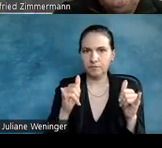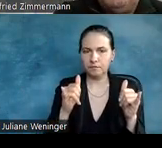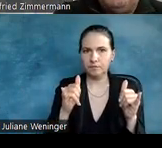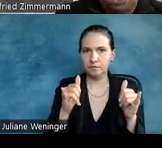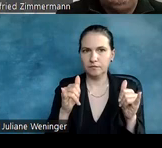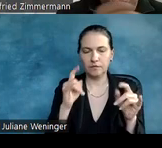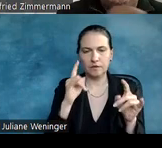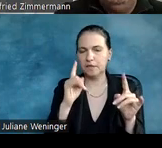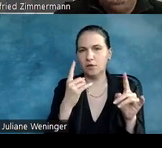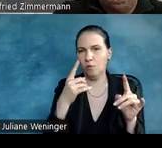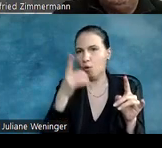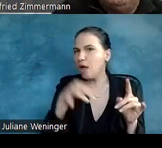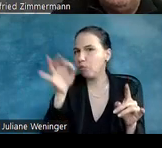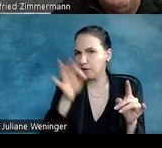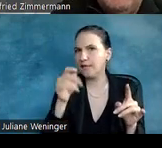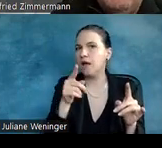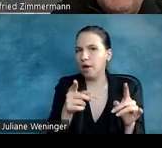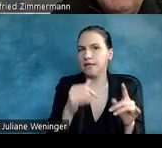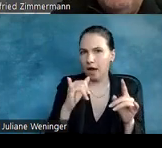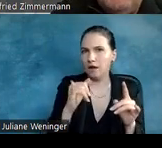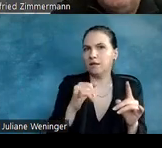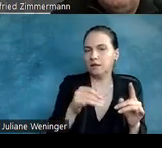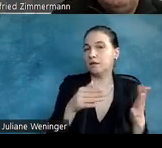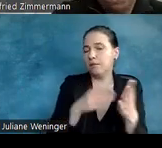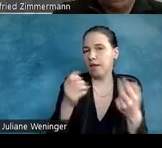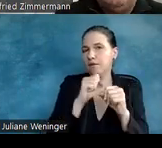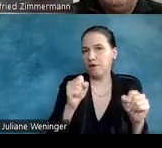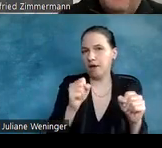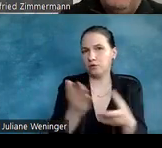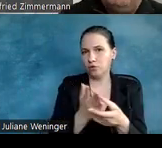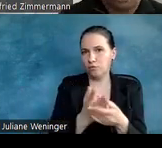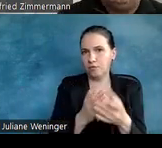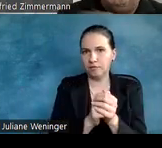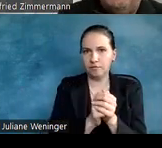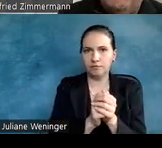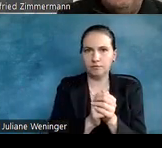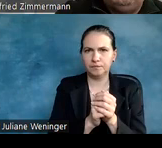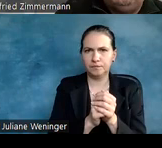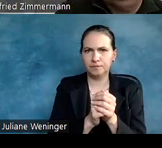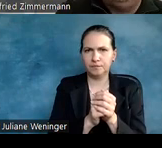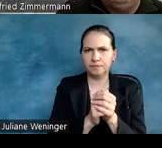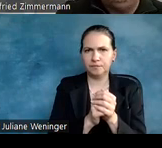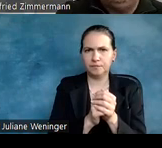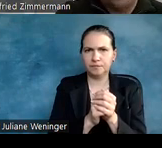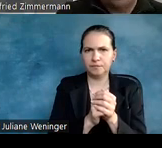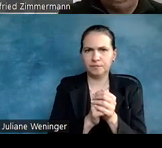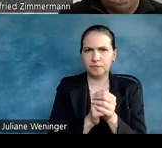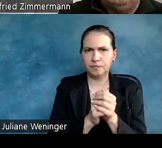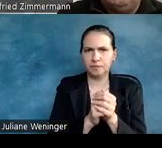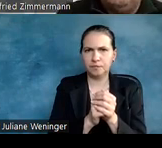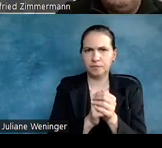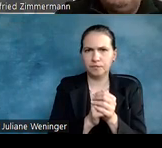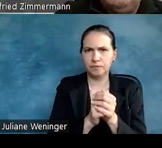habe ich nicht überprüft. Also das ist ein barrierefreies Dokument. Ich habe es einfach drauf, Betrag an Druck